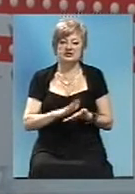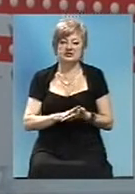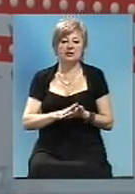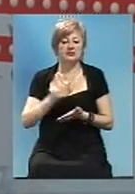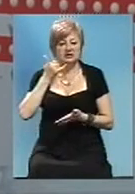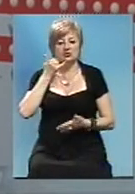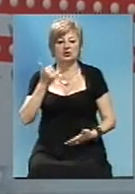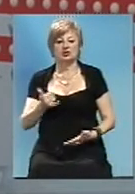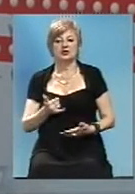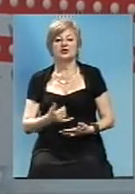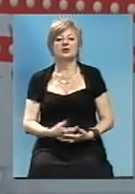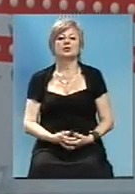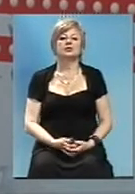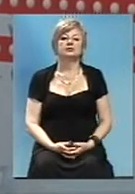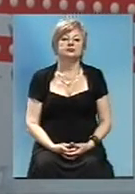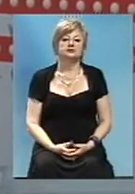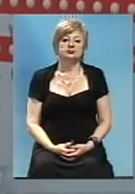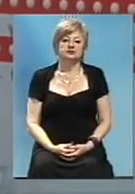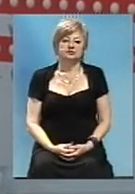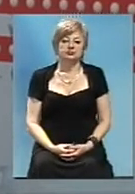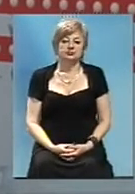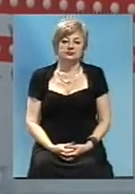телефоном. Після того повернемось до обговорения.